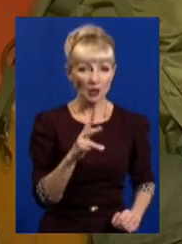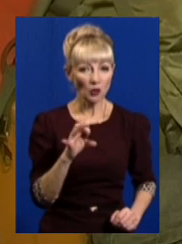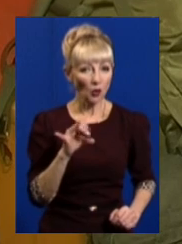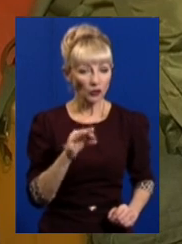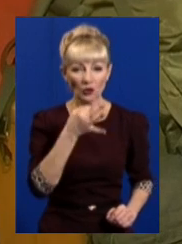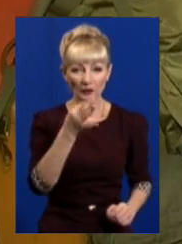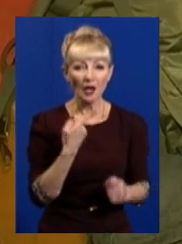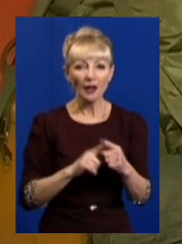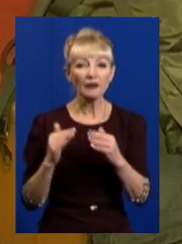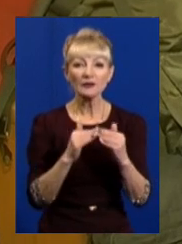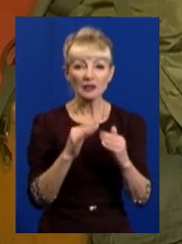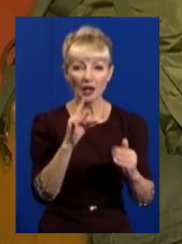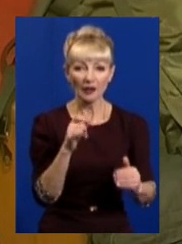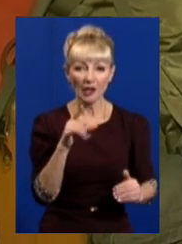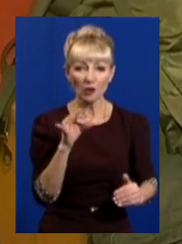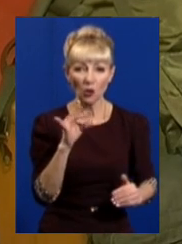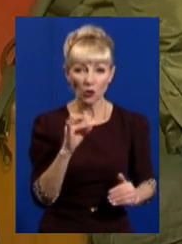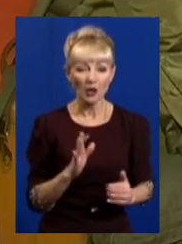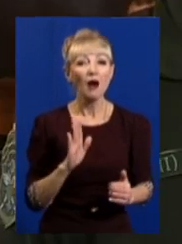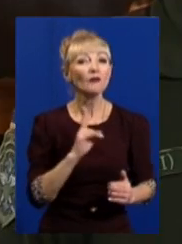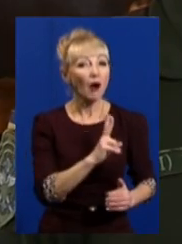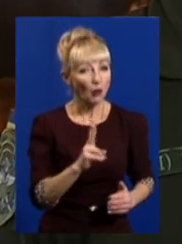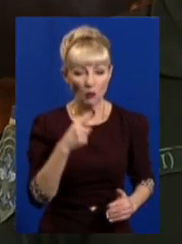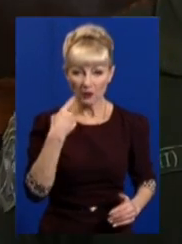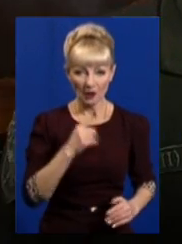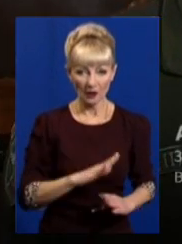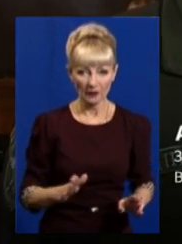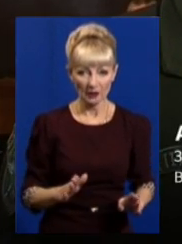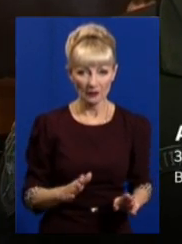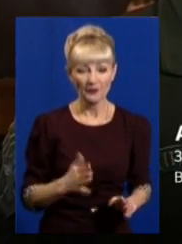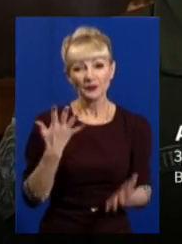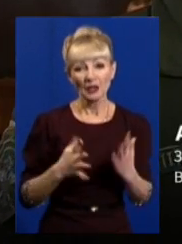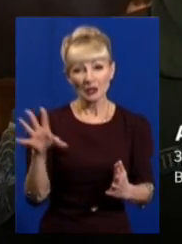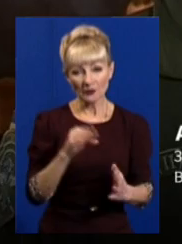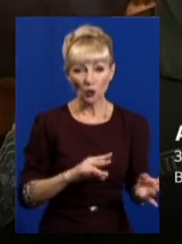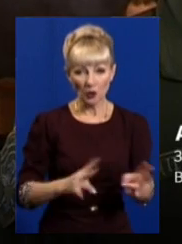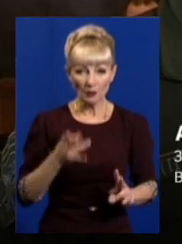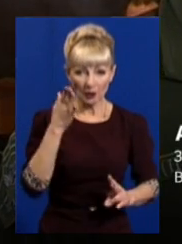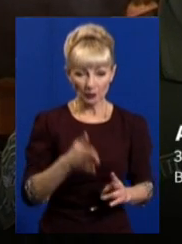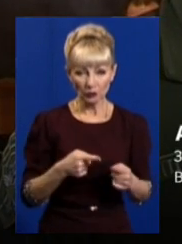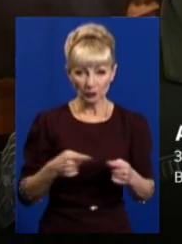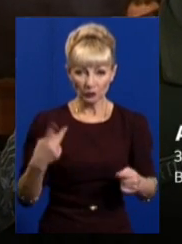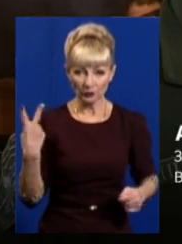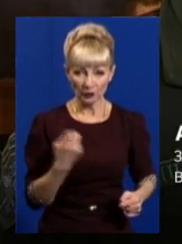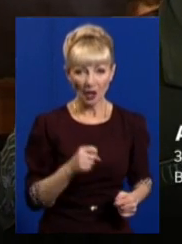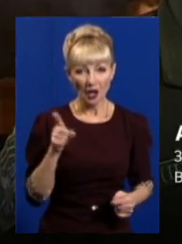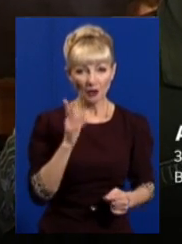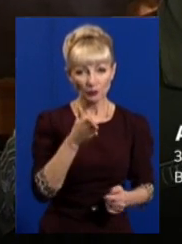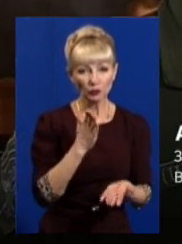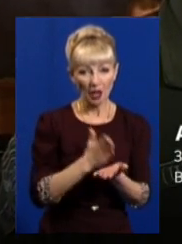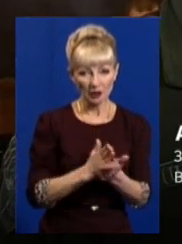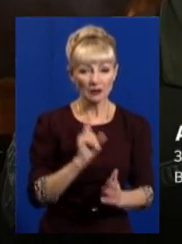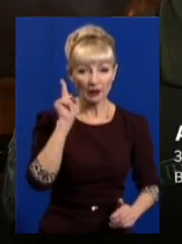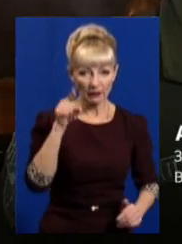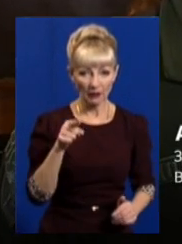говорить, це у сусідньому регіоні, у якому саме не каже. Якщо все нормально буде, протягом двох тижнів вони будуть знаходитись там,